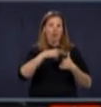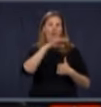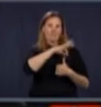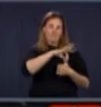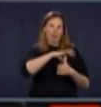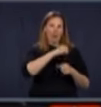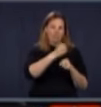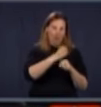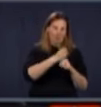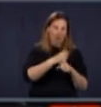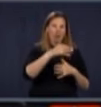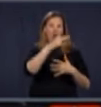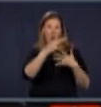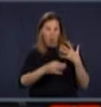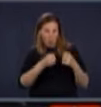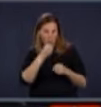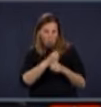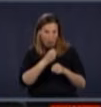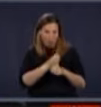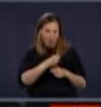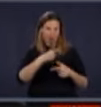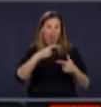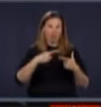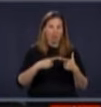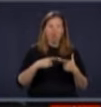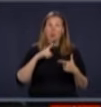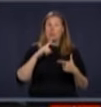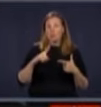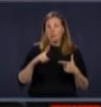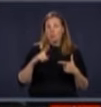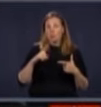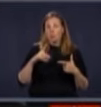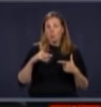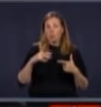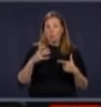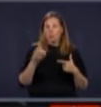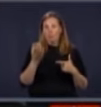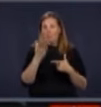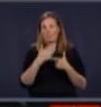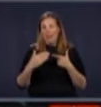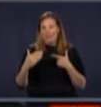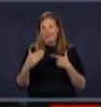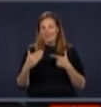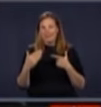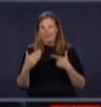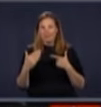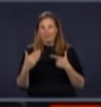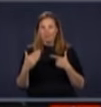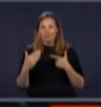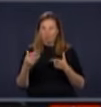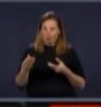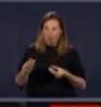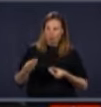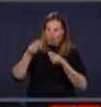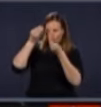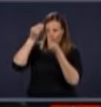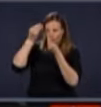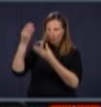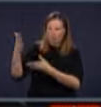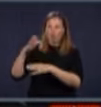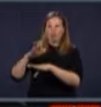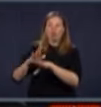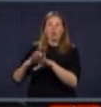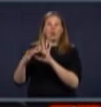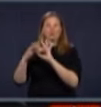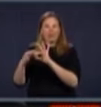conditions de travail. Évidemment, il y des choses qui vont être transmises aux instances qui s'occupent des relations de travail,